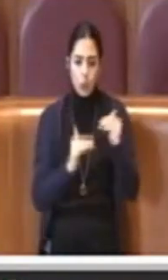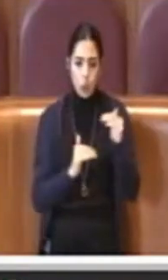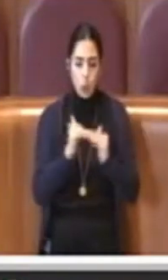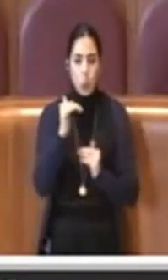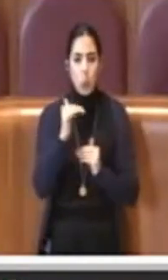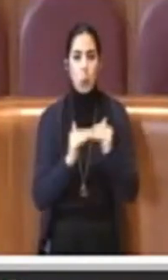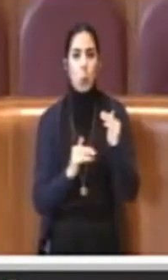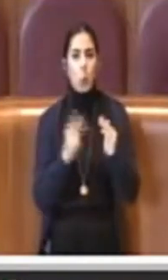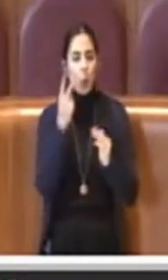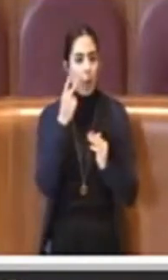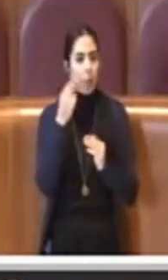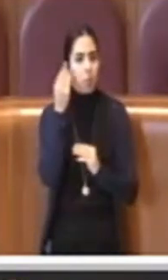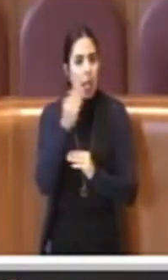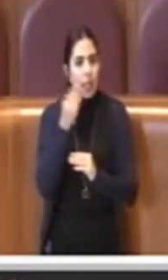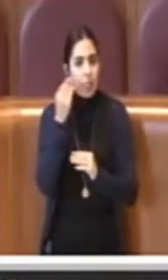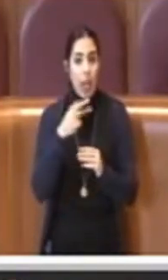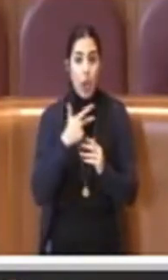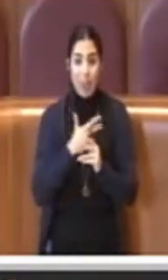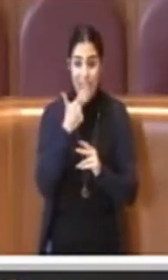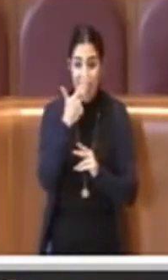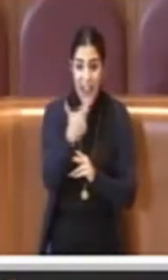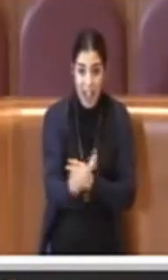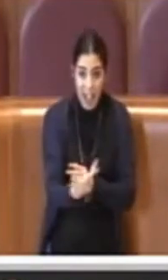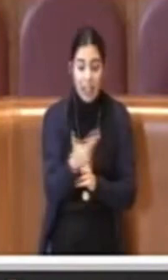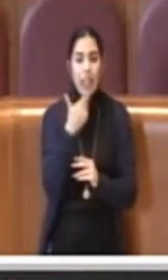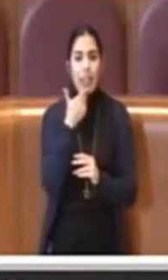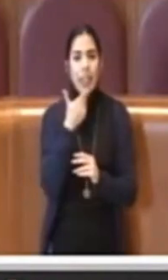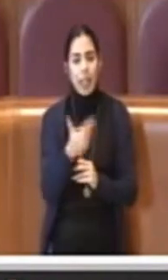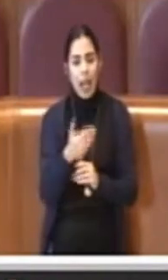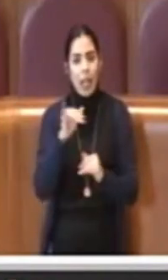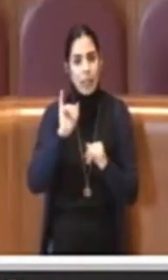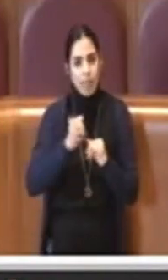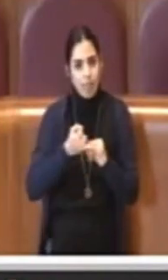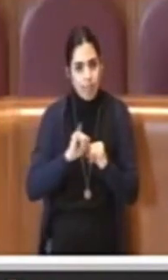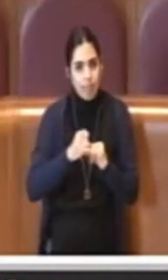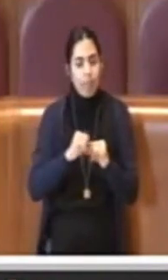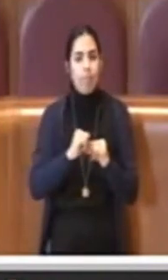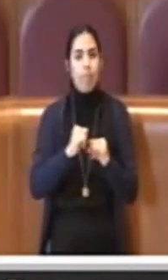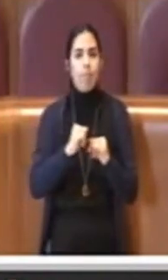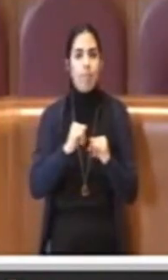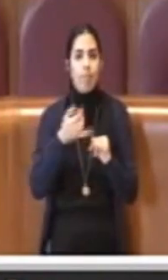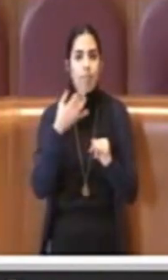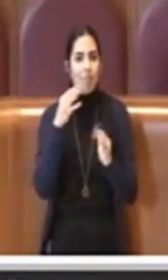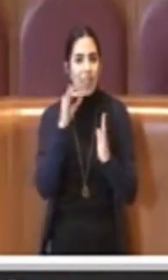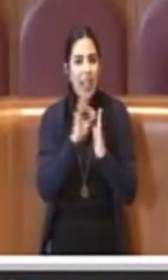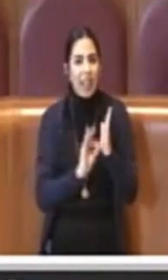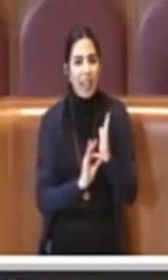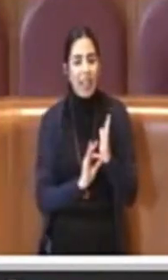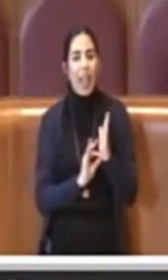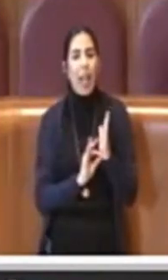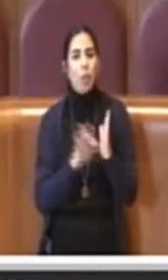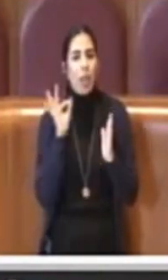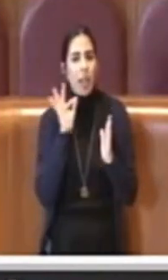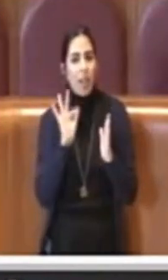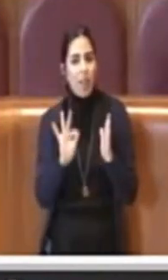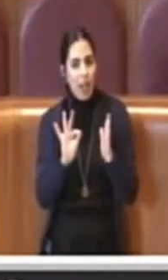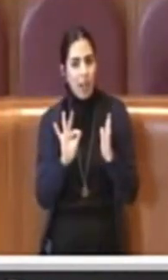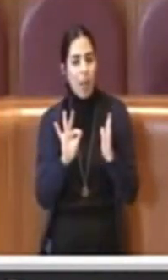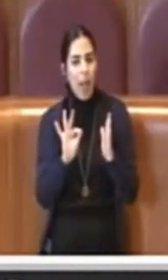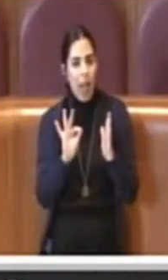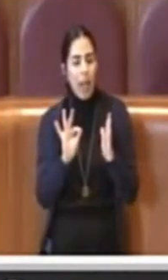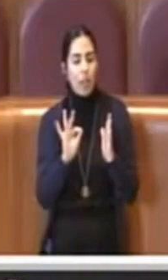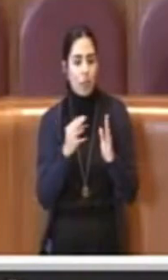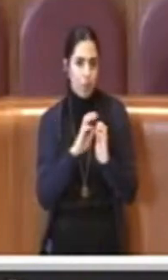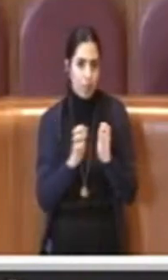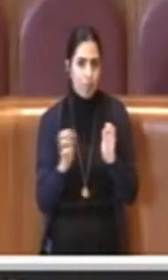appunto triennale con le precisazioni insomma di quelli che dovrebbero essere gli indicatori di riferimento, gli indici di riferimento,